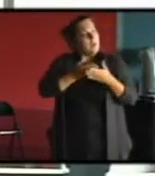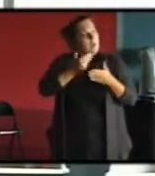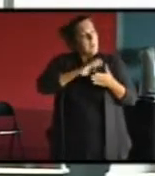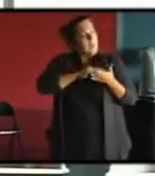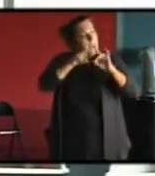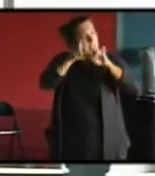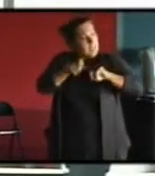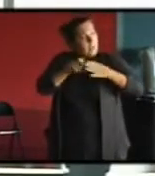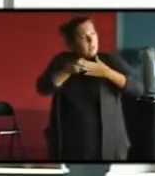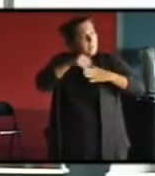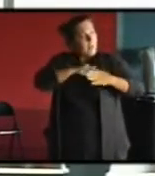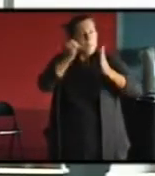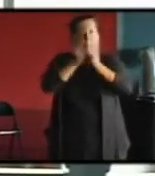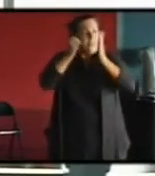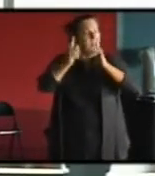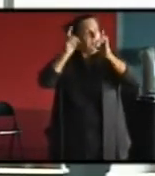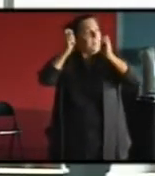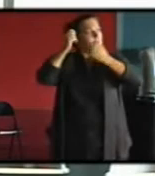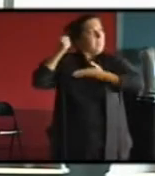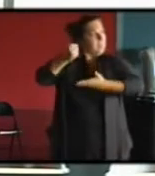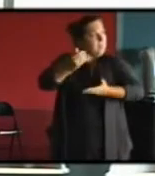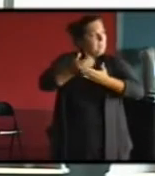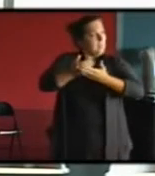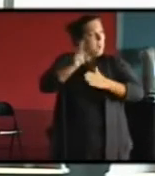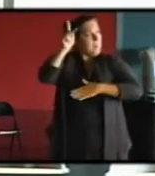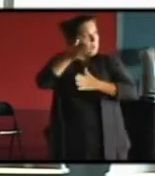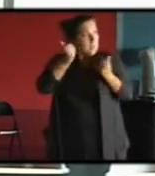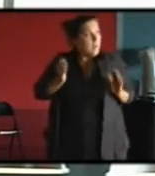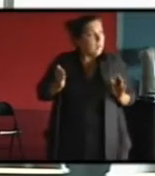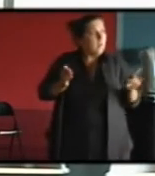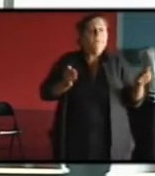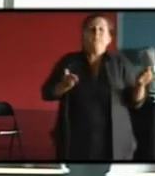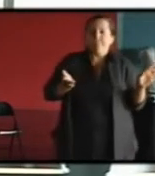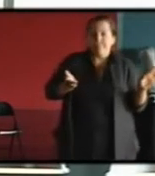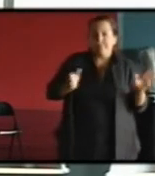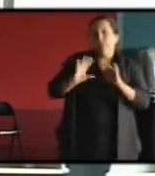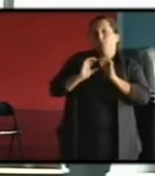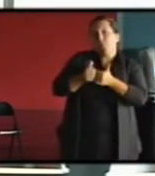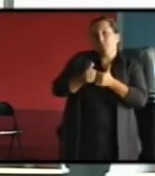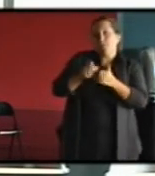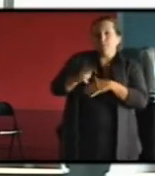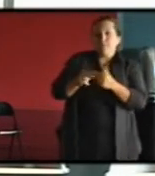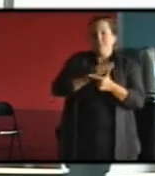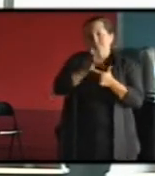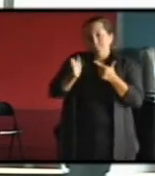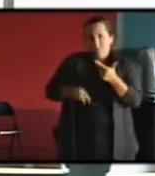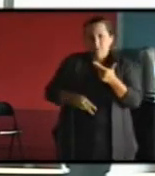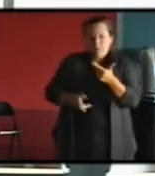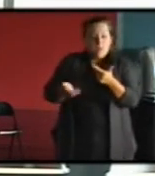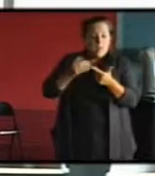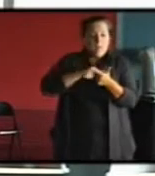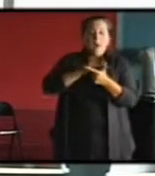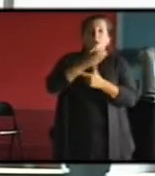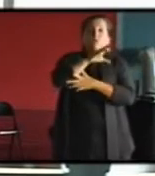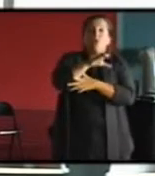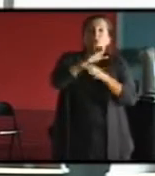de bâtiments classés ou patrimoniaux ? Il y a très peu de bâtiments classés à Paris, mais... C'est par... C'est deux choses. D'abord, pour aller de 100